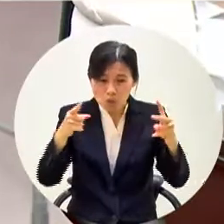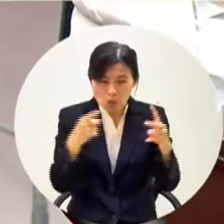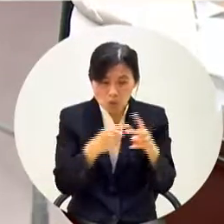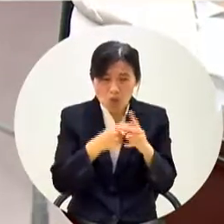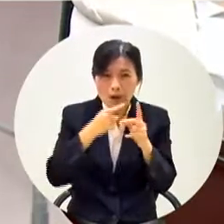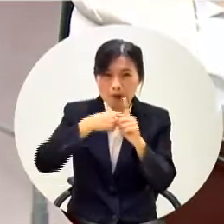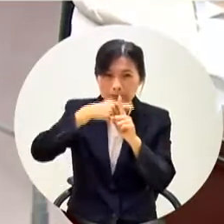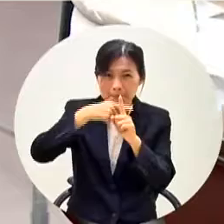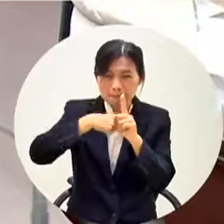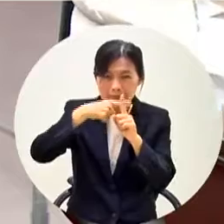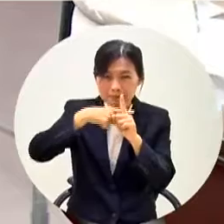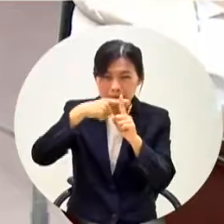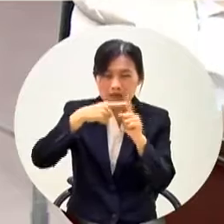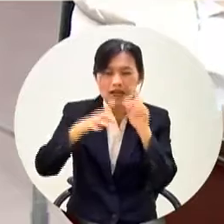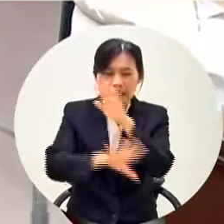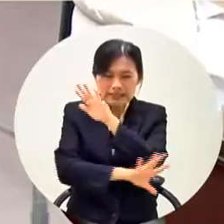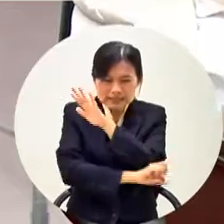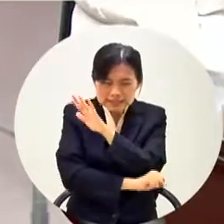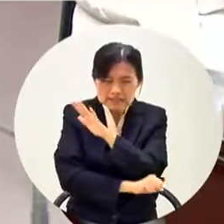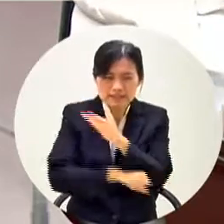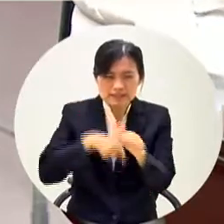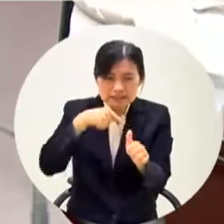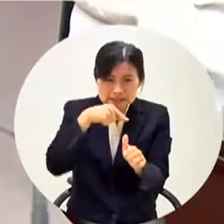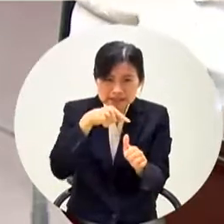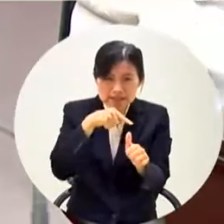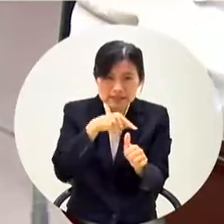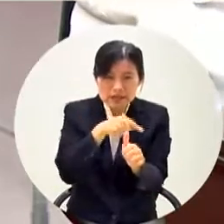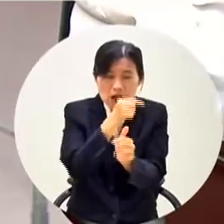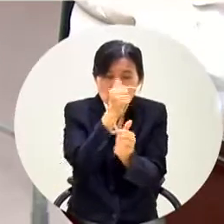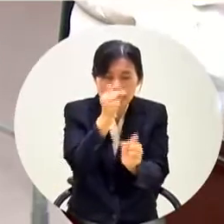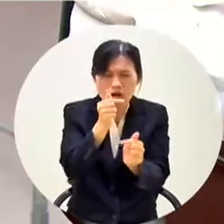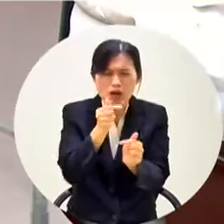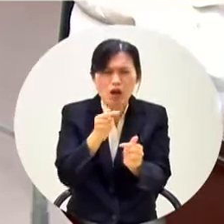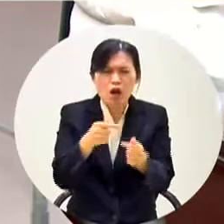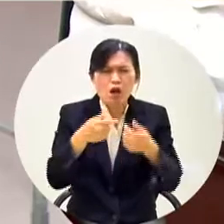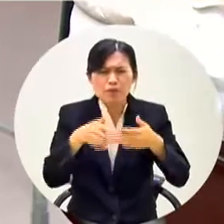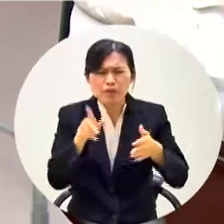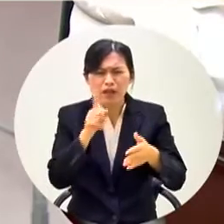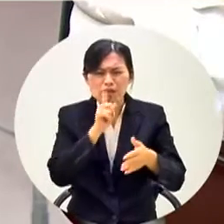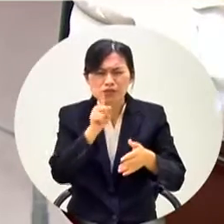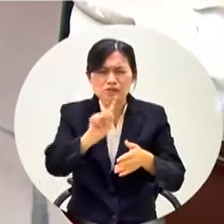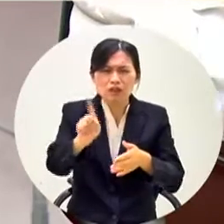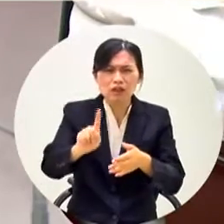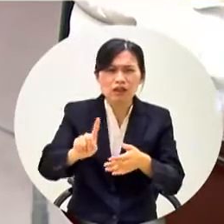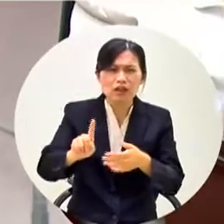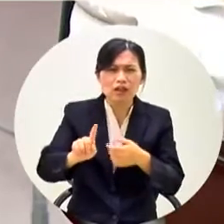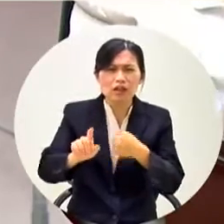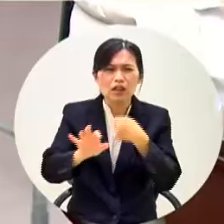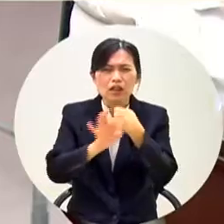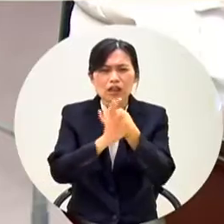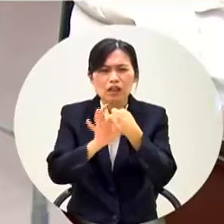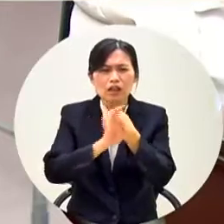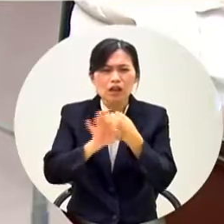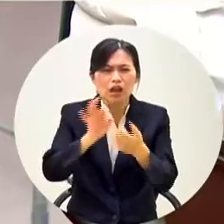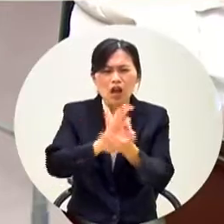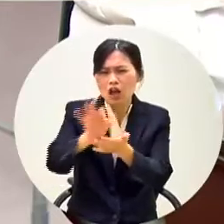基礎該做的就做做好你不要搞一大堆的這些明目的計畫來燒錢